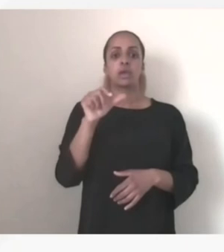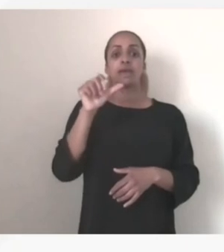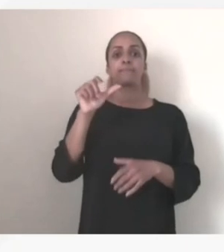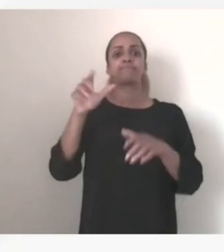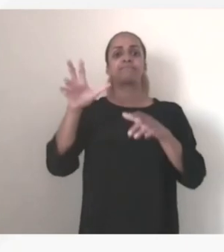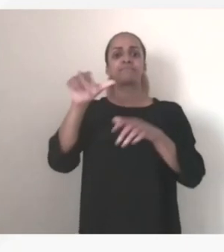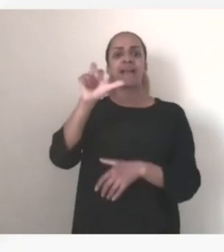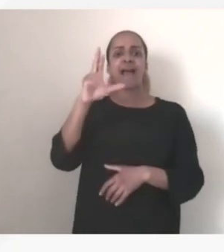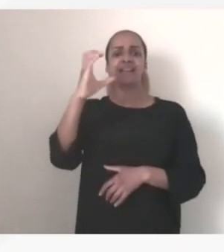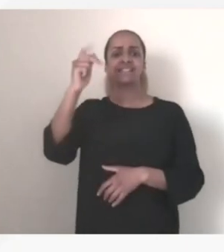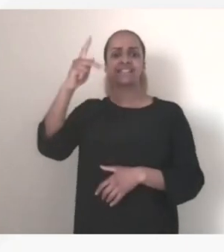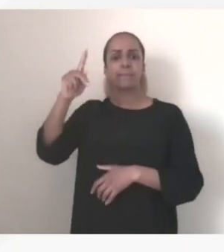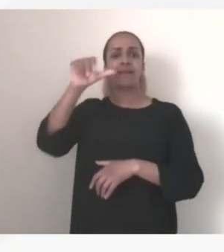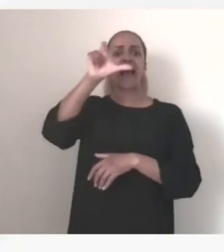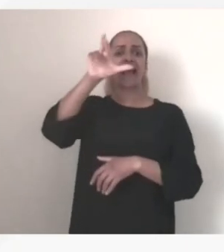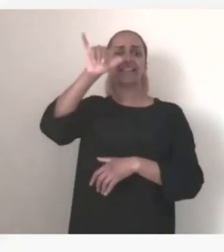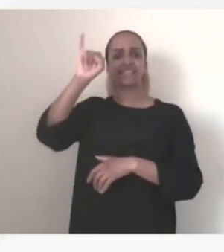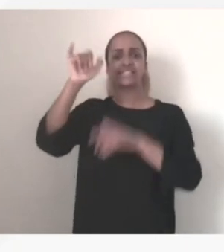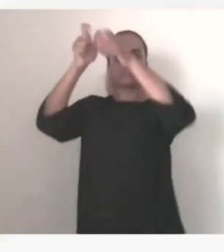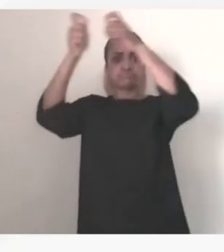pour percevoir les faiblesses éventuelles